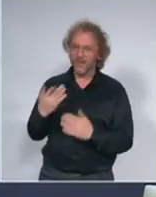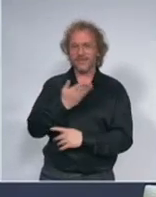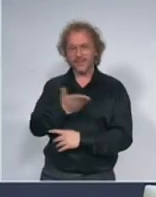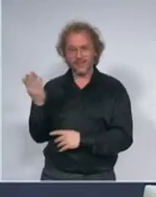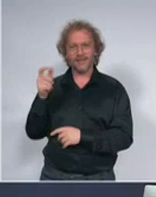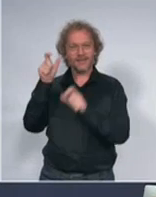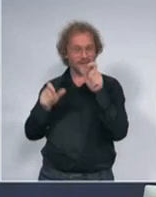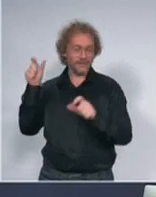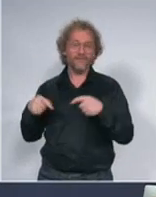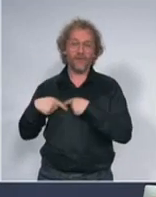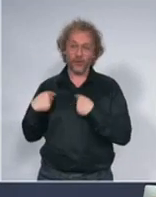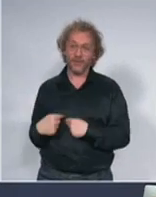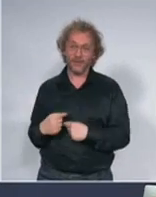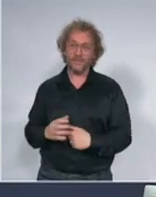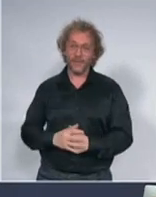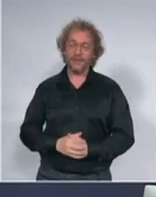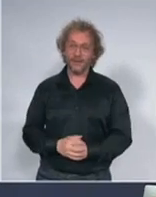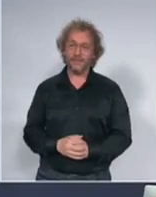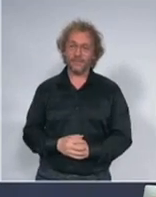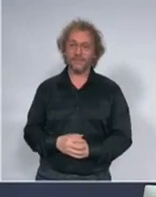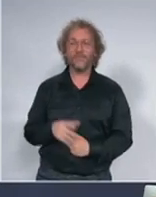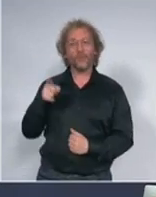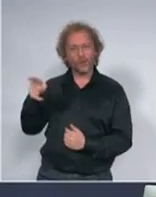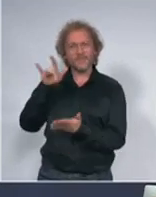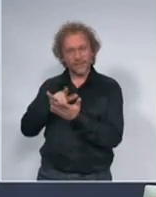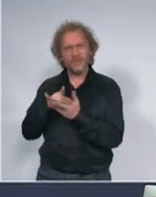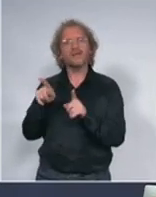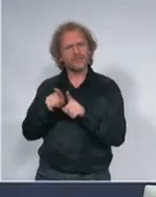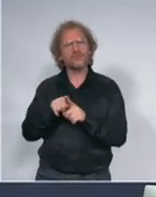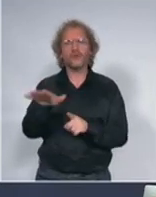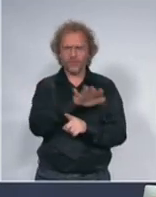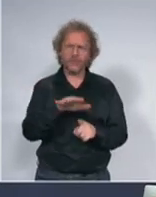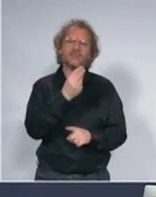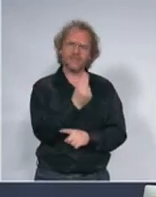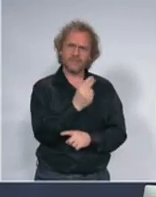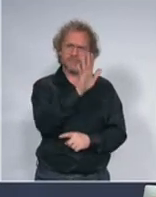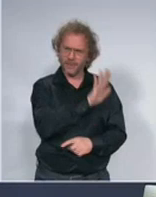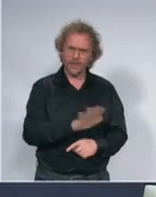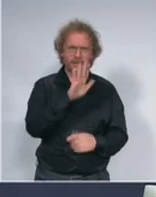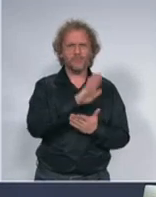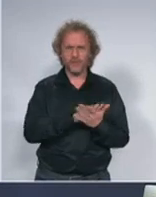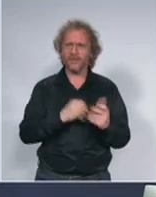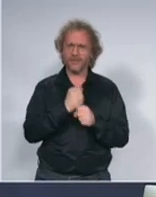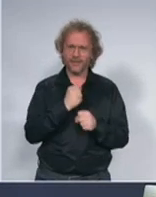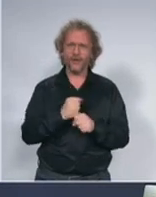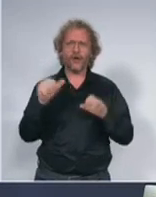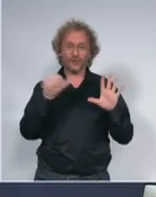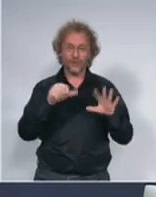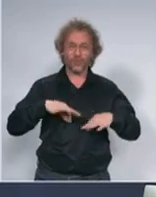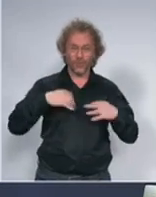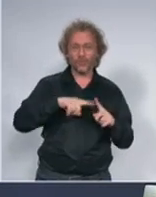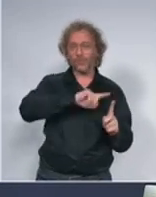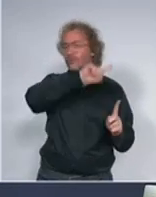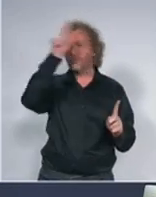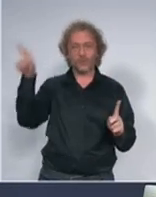u ovom volontarskom centru, a i širom Srbije, rade danas od prilike od šest ujutru i nastavit će sve do